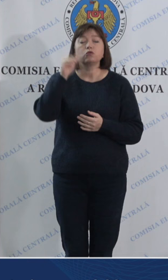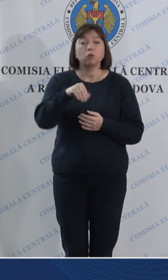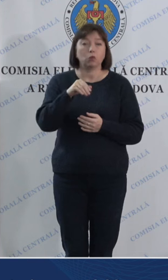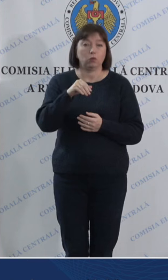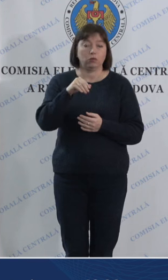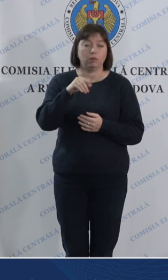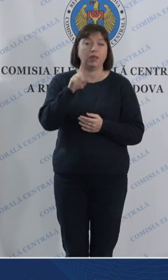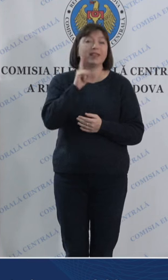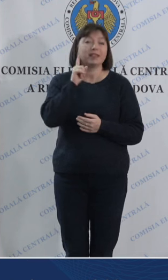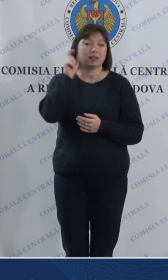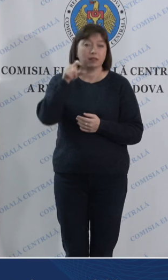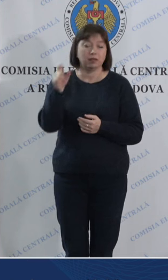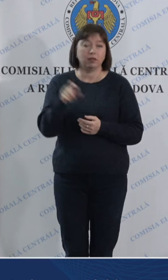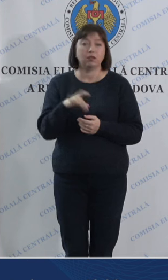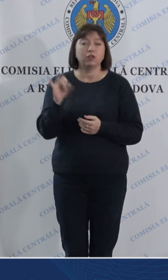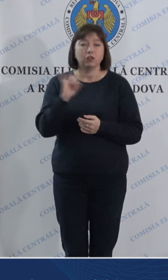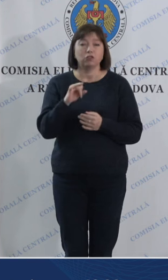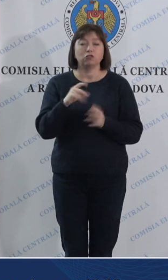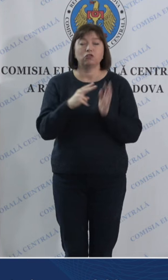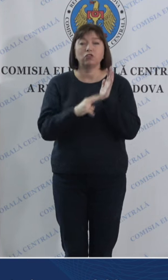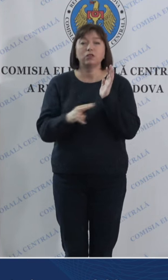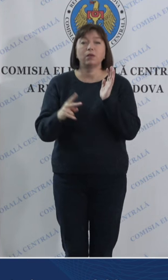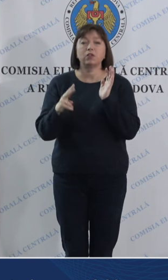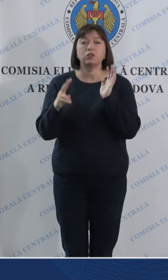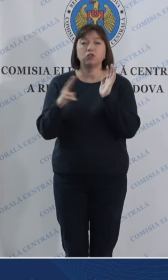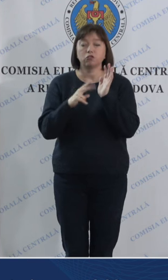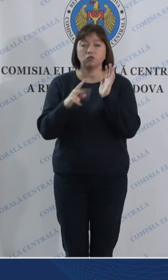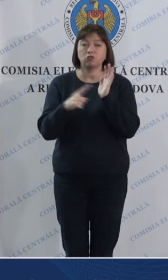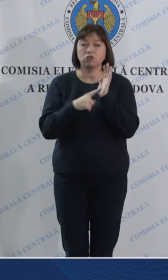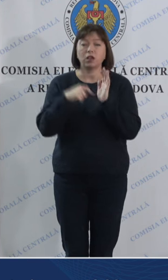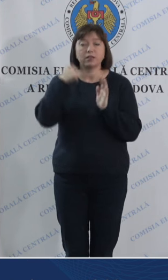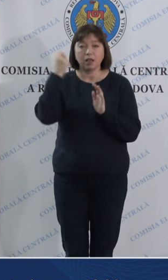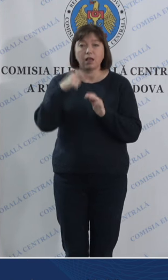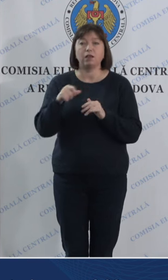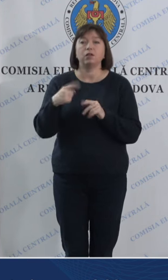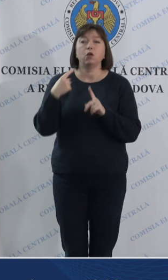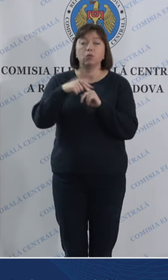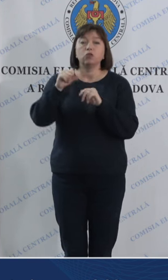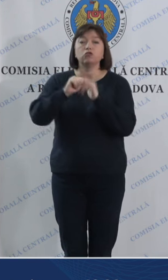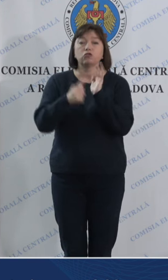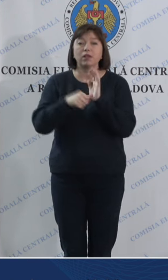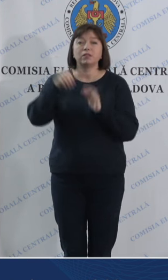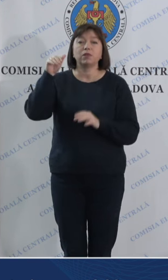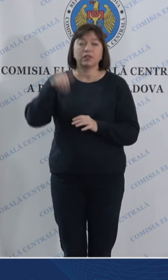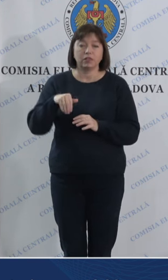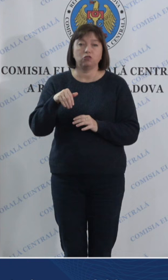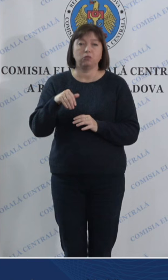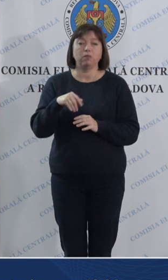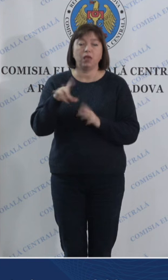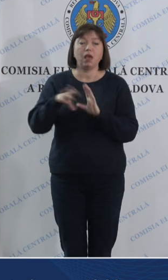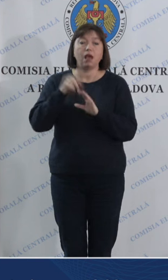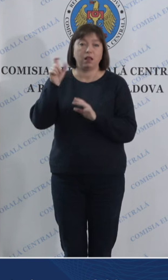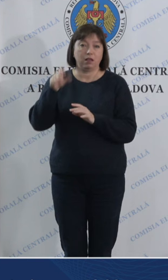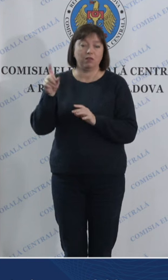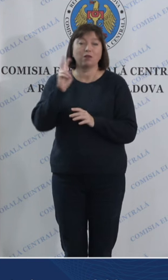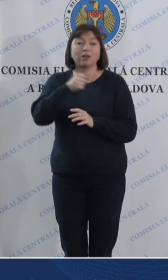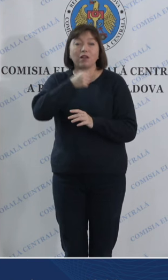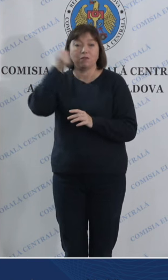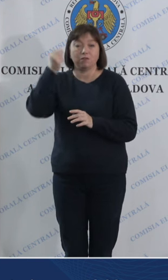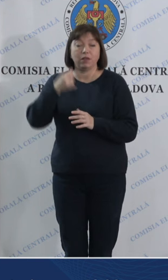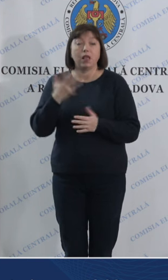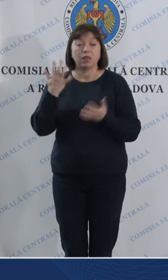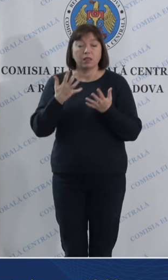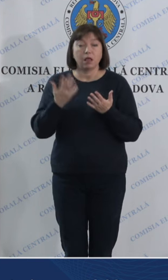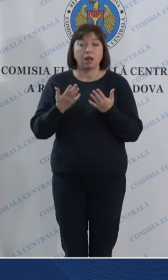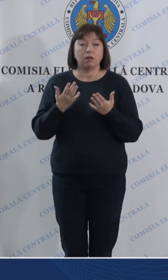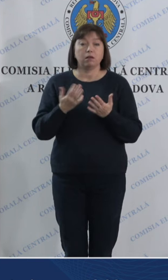tineri și cea de la 76 ani plus aproximativ 16.000 de alegători Dacă e